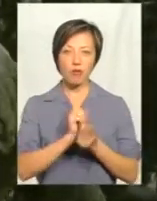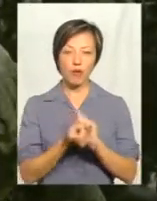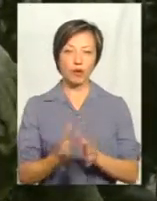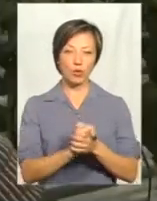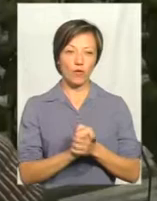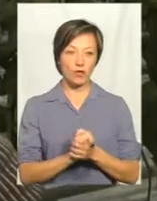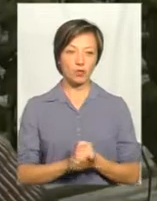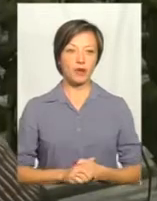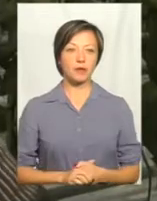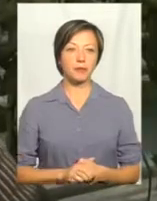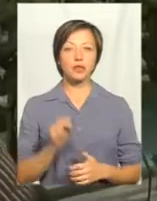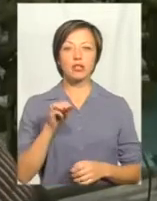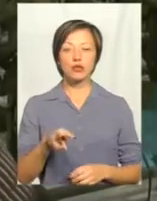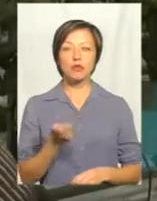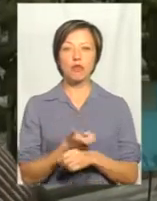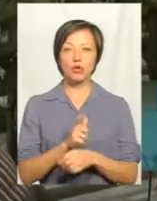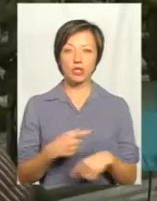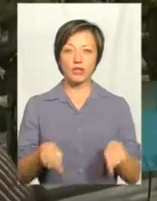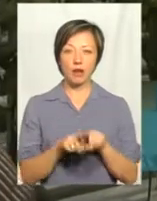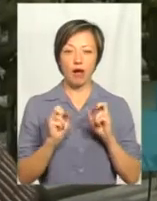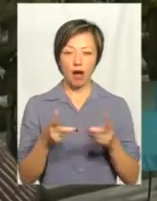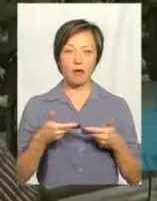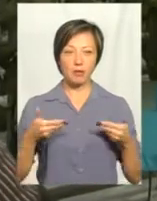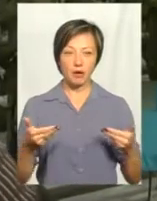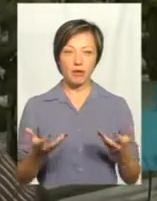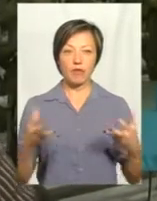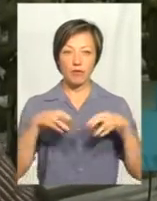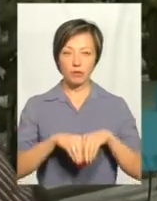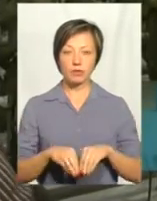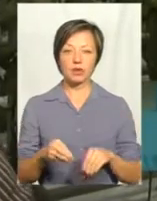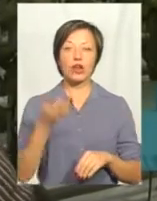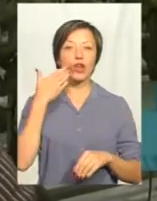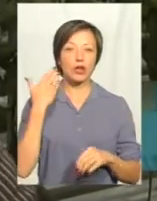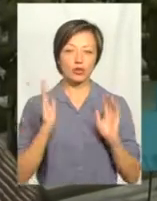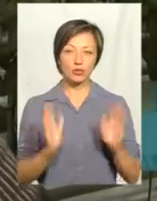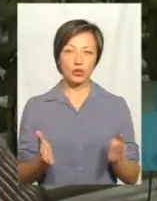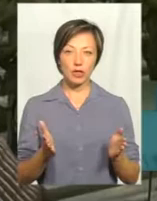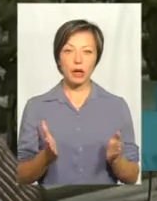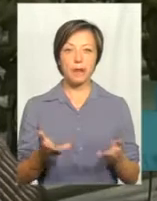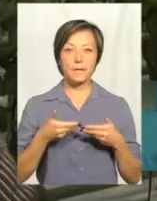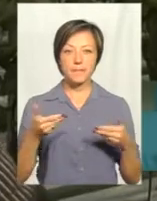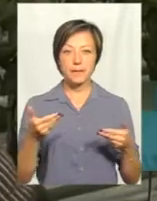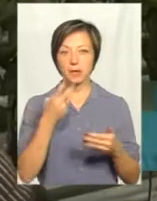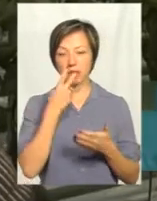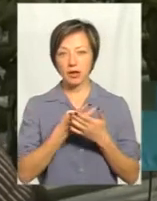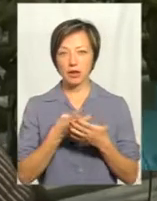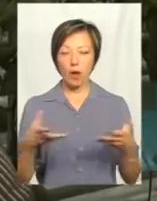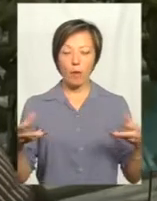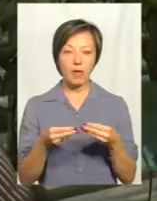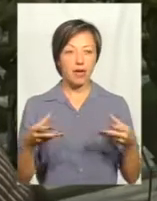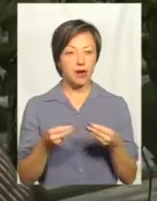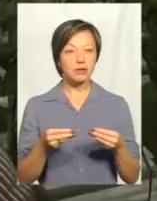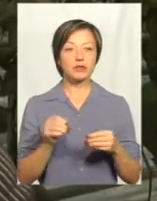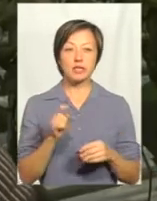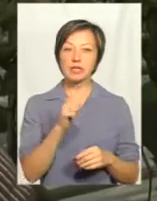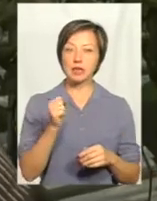товаришувати. Чим більше таких станет, як ми, так нам в спільному сім місті станет гаразд легше. Ми предусматрюємо поняття кооперації, тому ми за те,